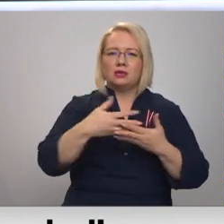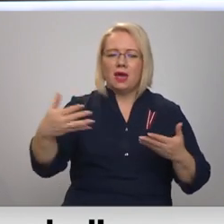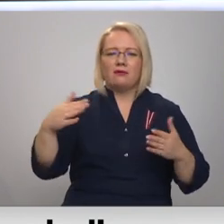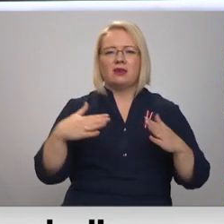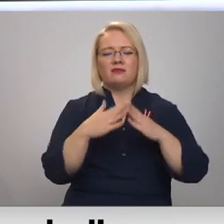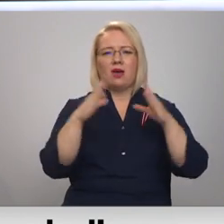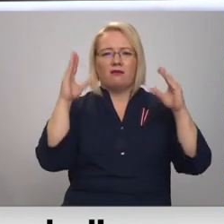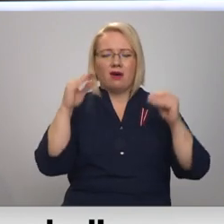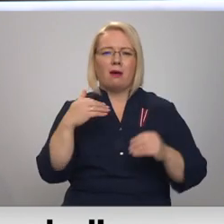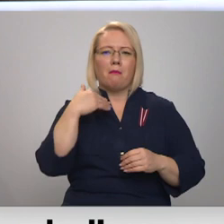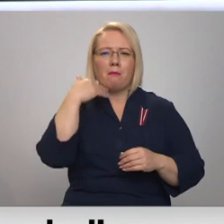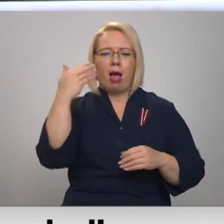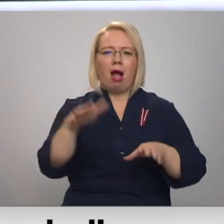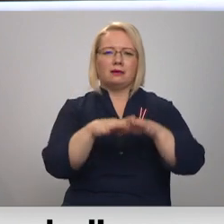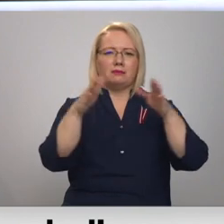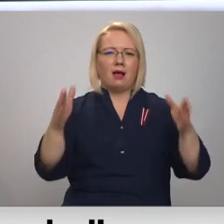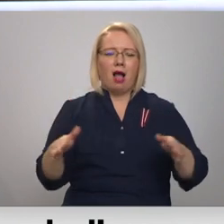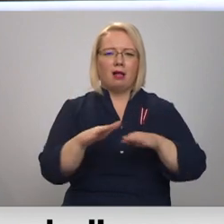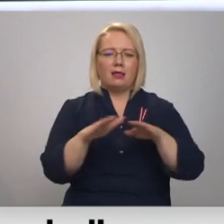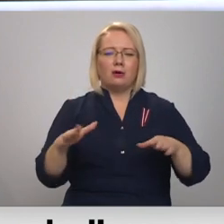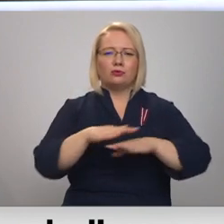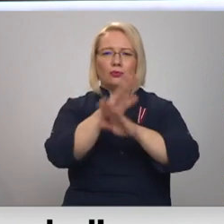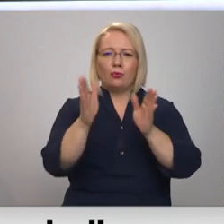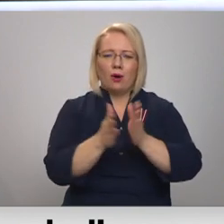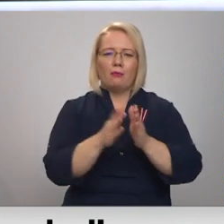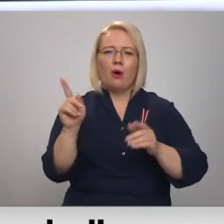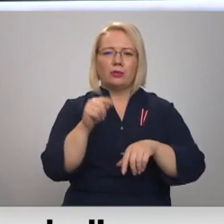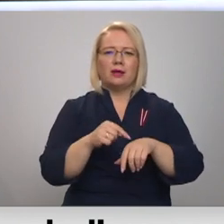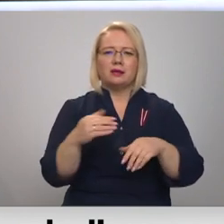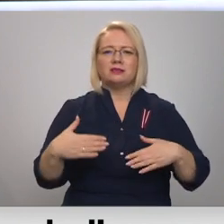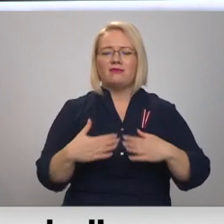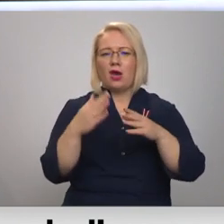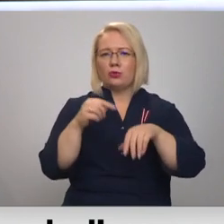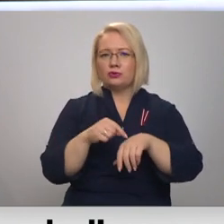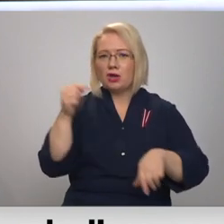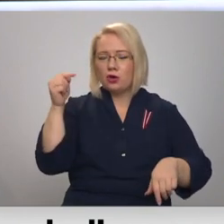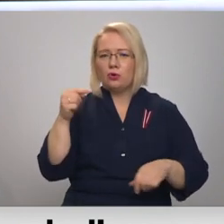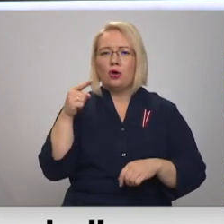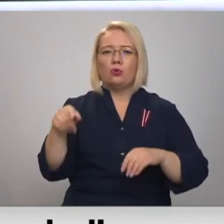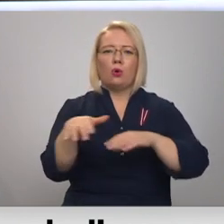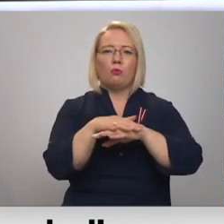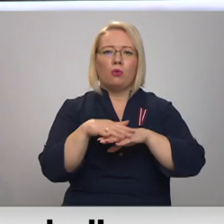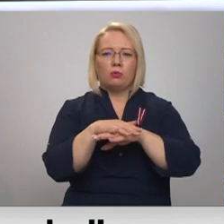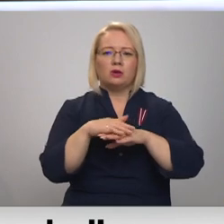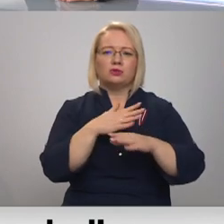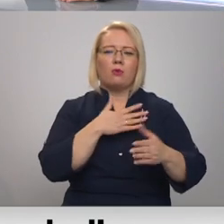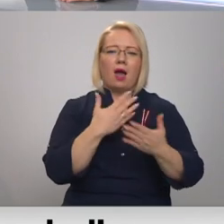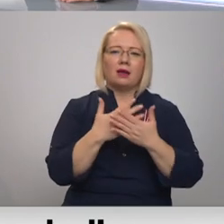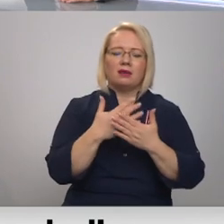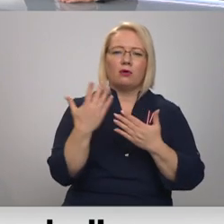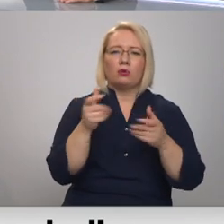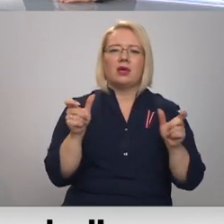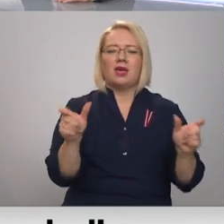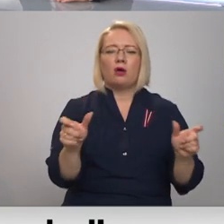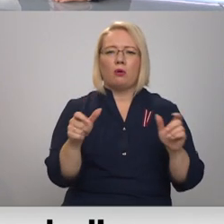ir pie Baltiklāta galda visiem kopā un ar svētku sajūtu. Tās publisko aktivitāšu, kuras mums ir ierobežots